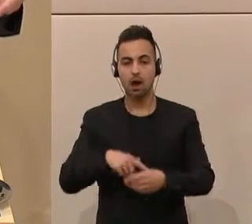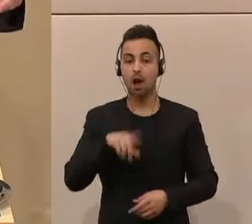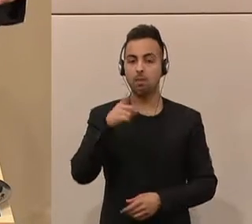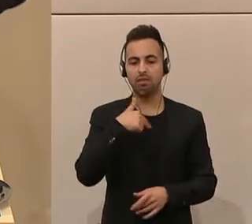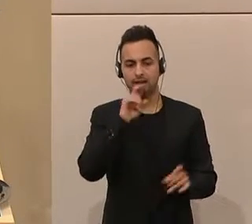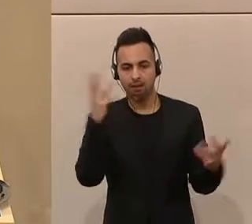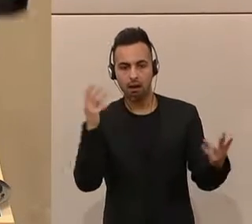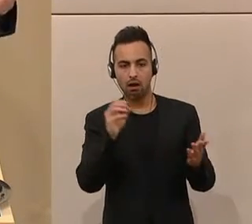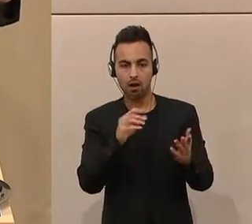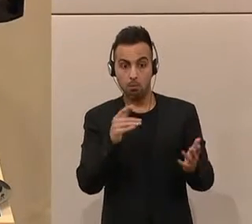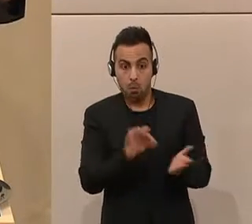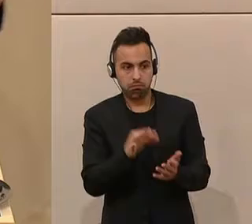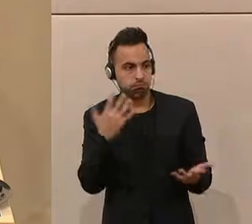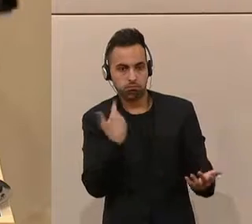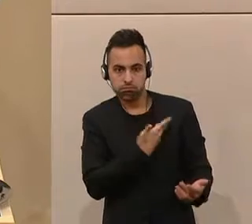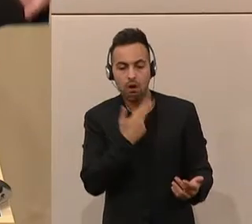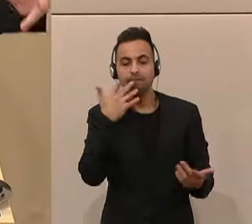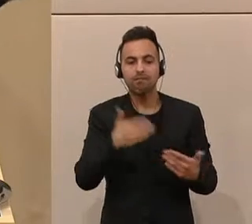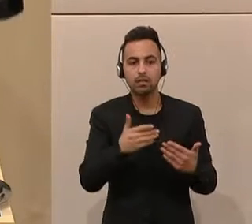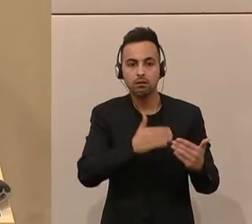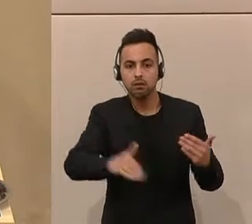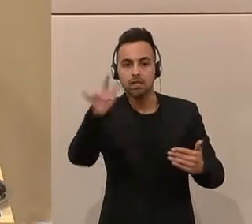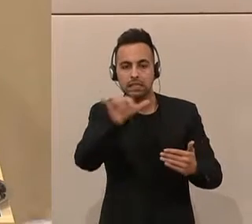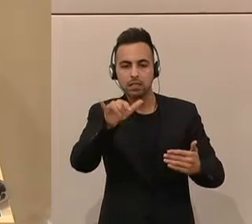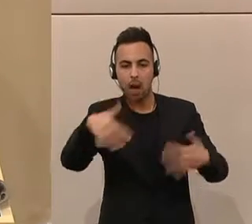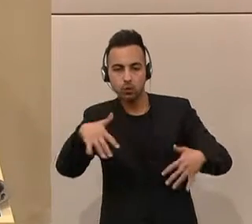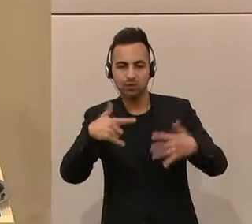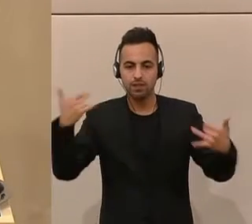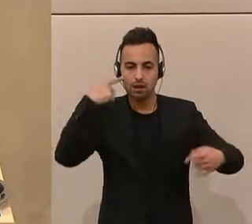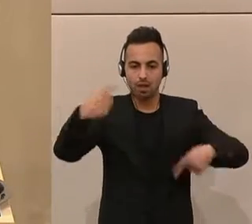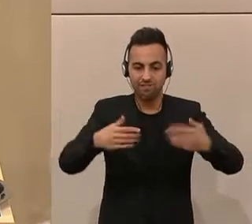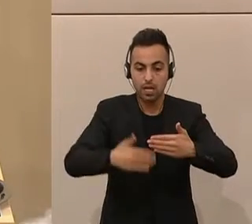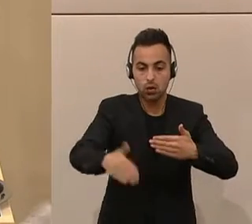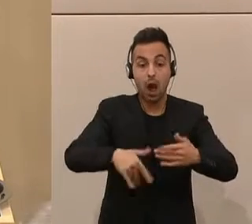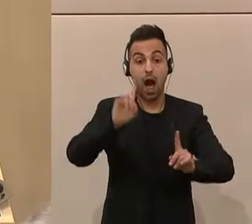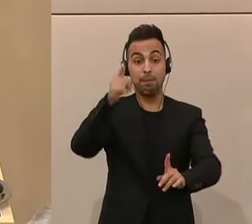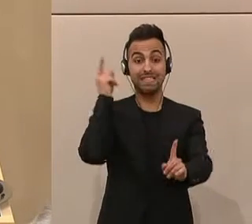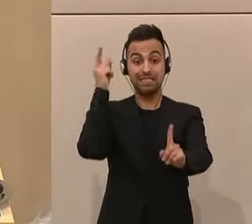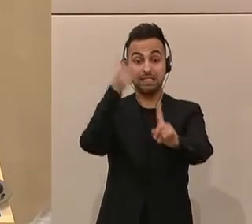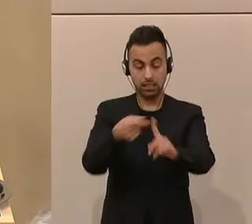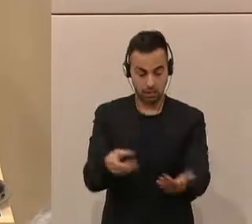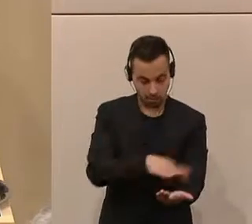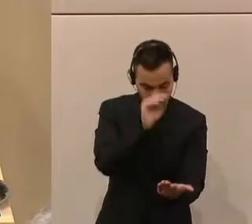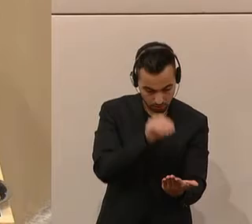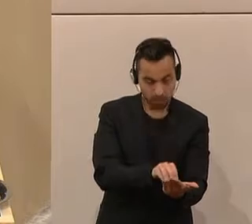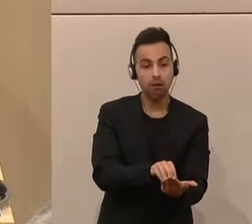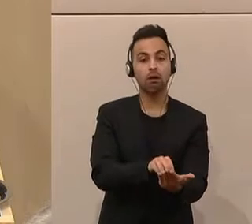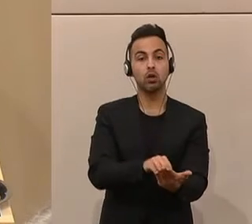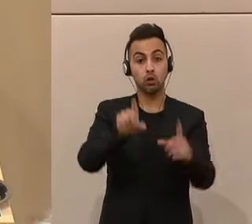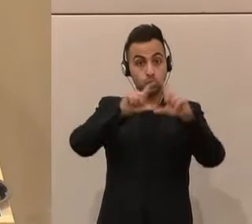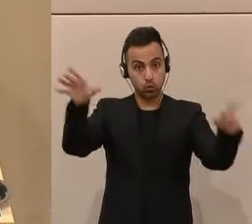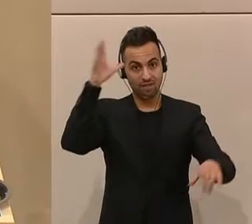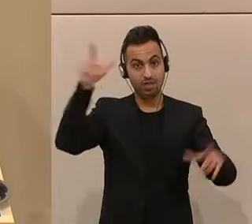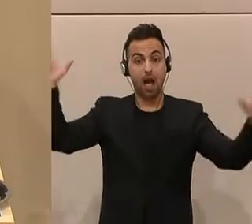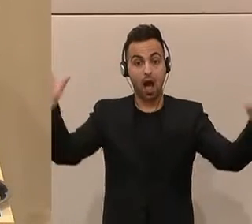Unwägbarkeiten. Wir wissen nicht, wie sich die Konjunktur entwickelt, das Zinsniveau, die Arbeitslosigkeit. Aber alleine schon das Ziel, sich zu setzen, Schulden